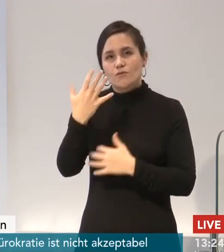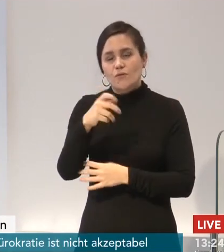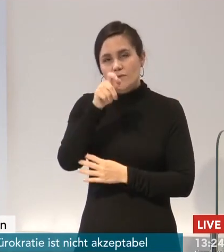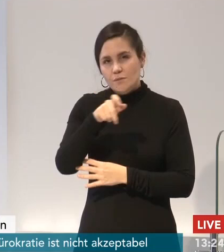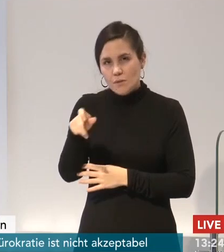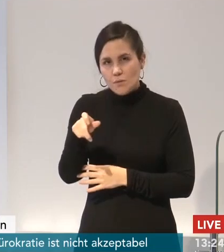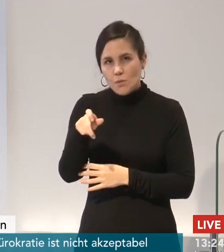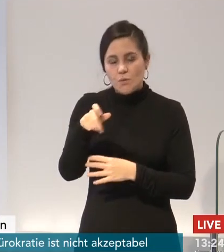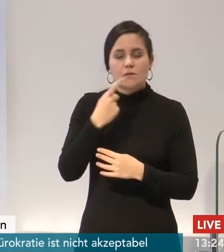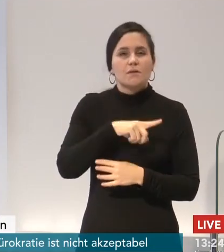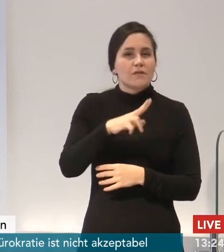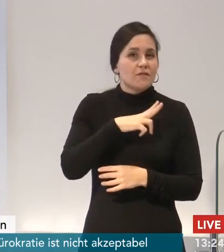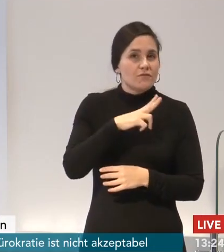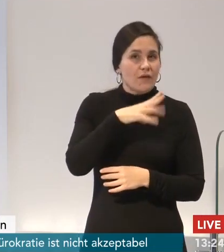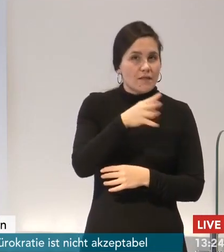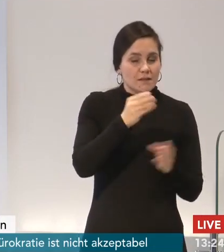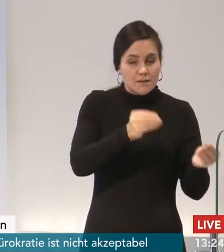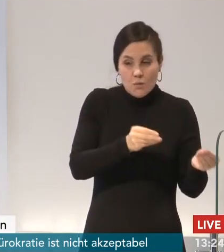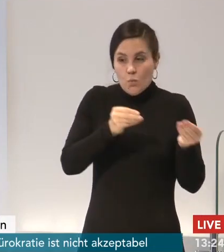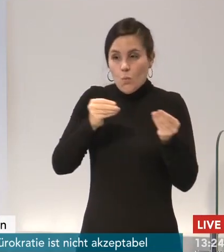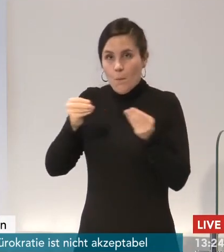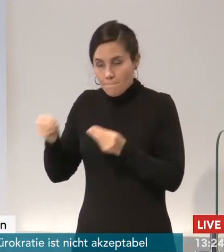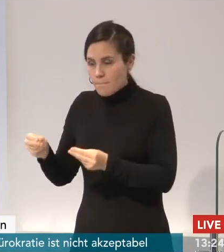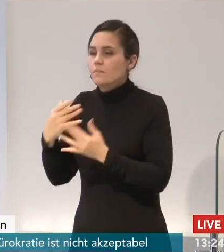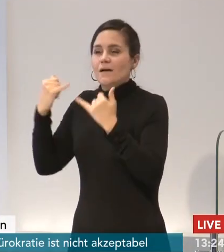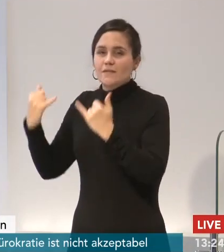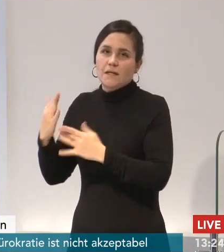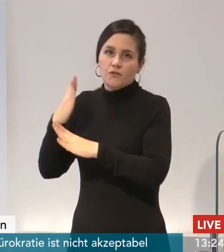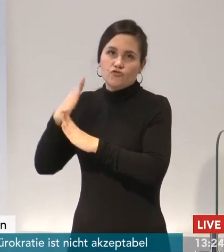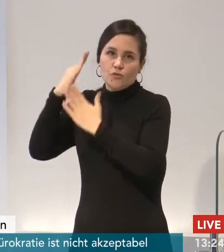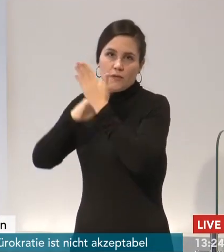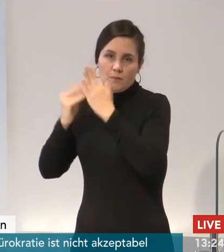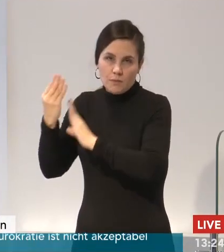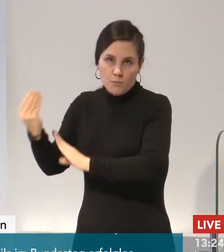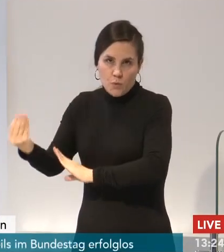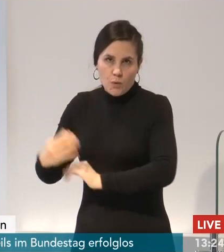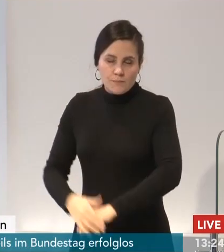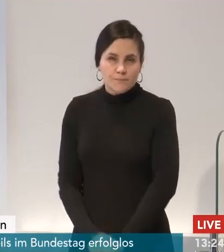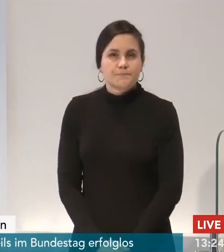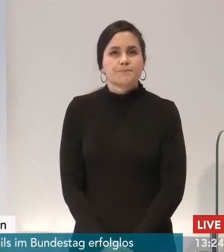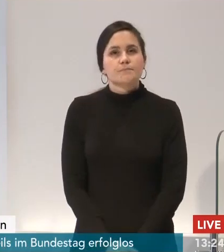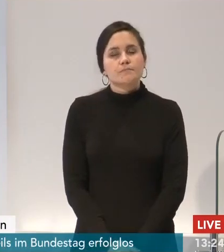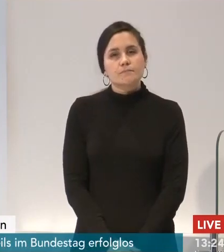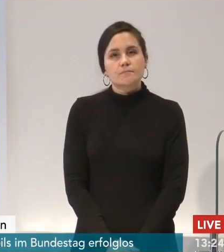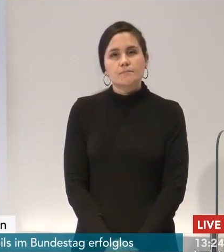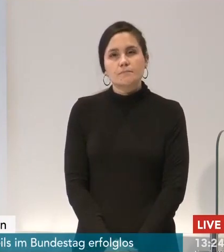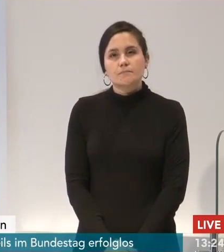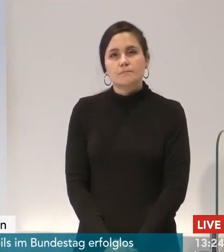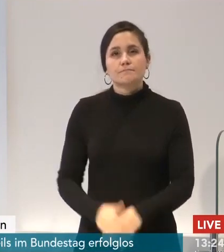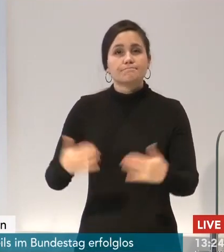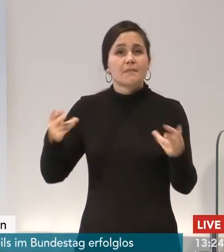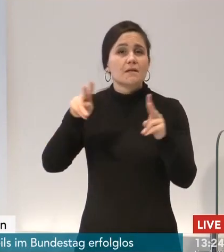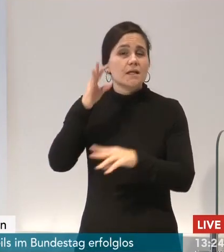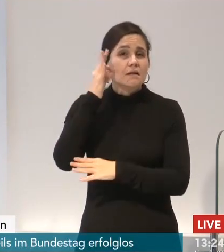wieder herunter und haben einen Termin in ihrem Impfzentrum erhalten. Meine sehr geehrten Damen und Herren, wir haben